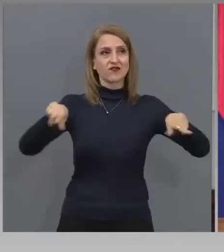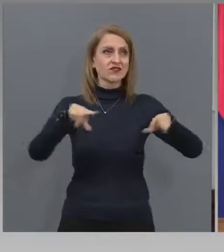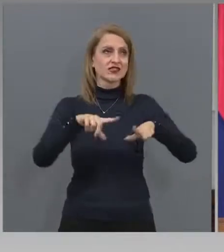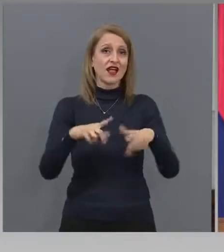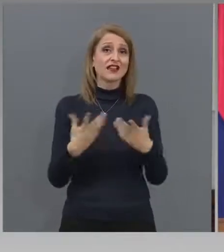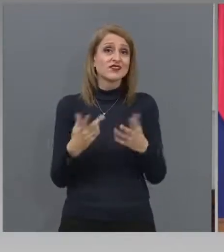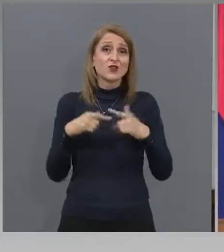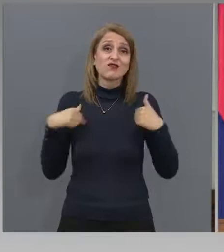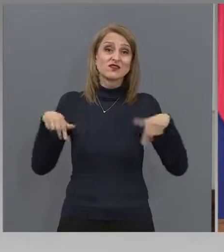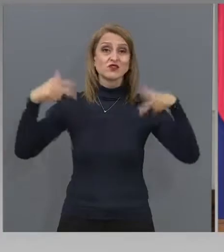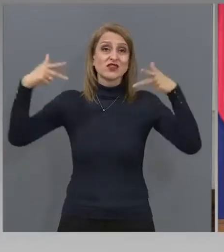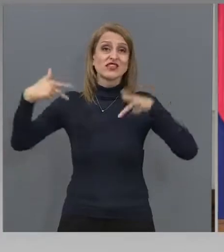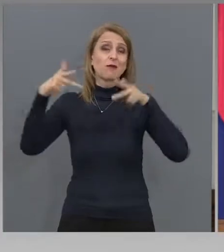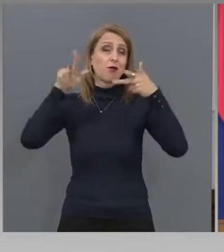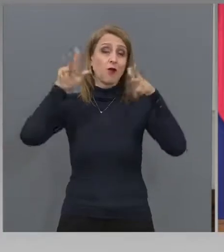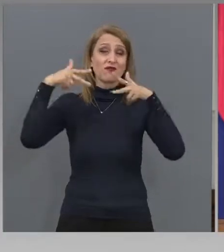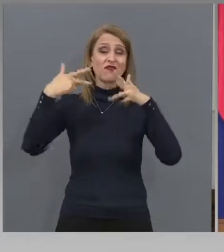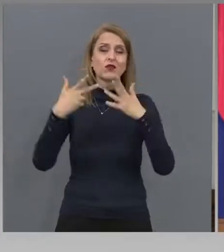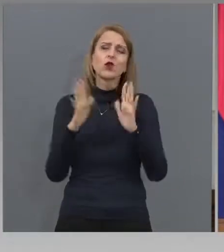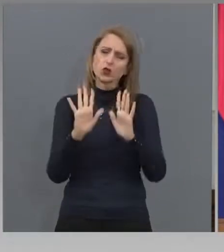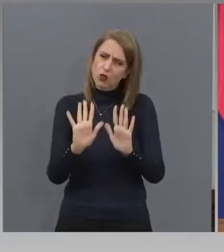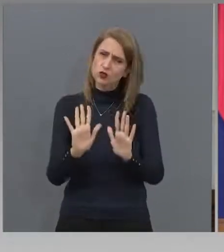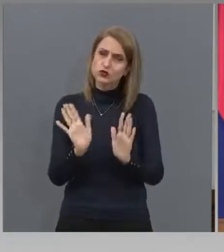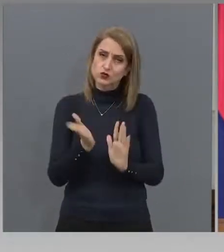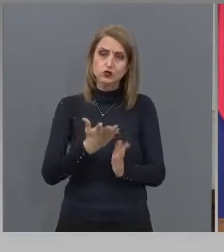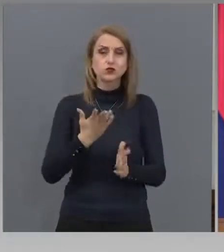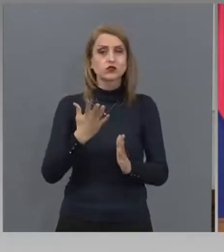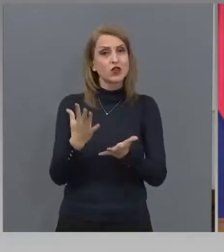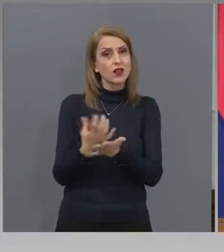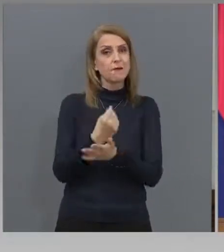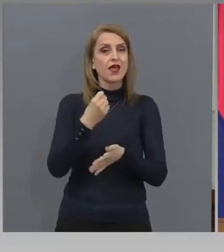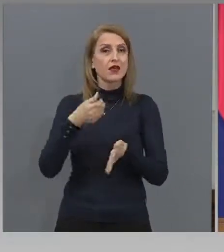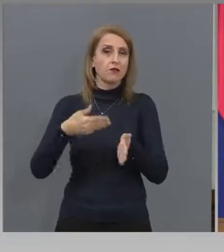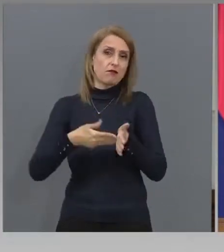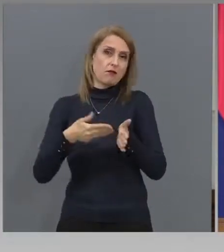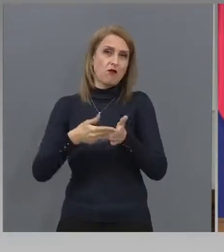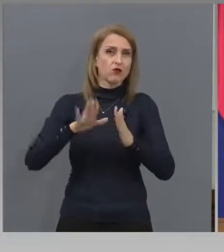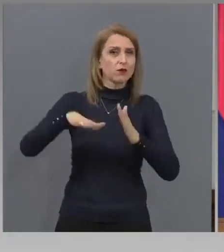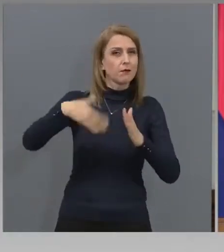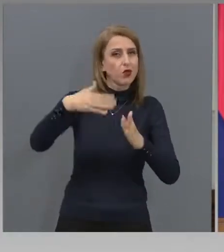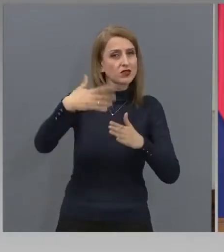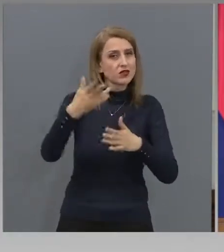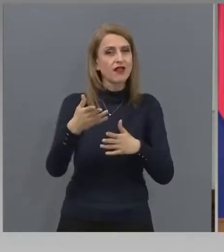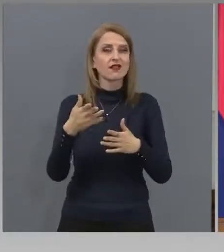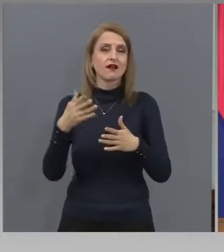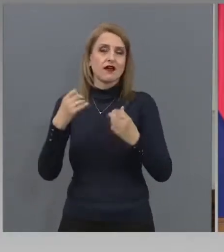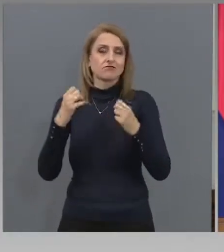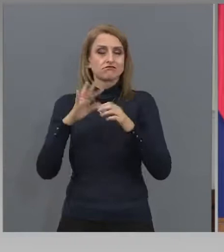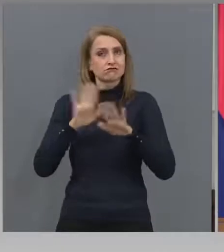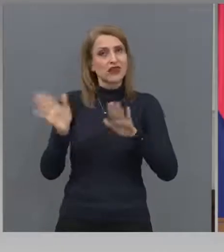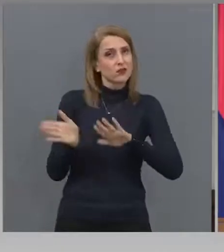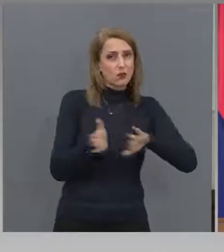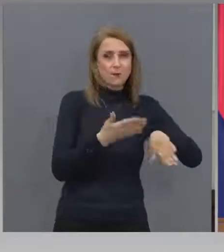повод да се използва Европейски съюз, Западни Балкани.